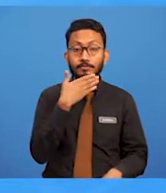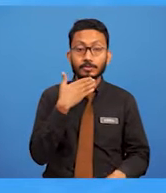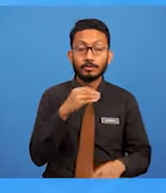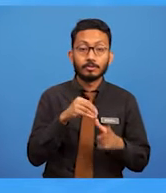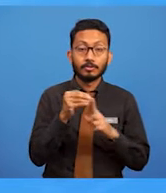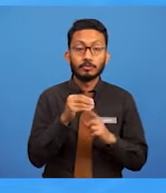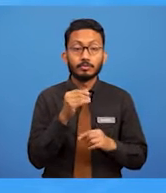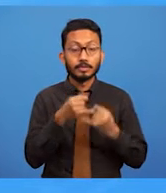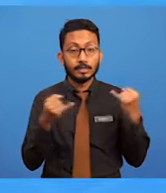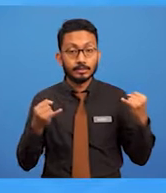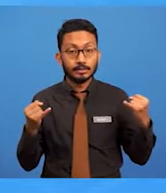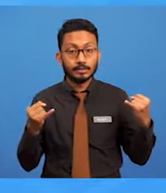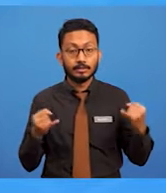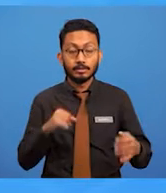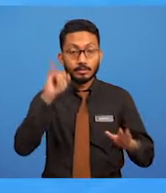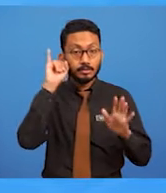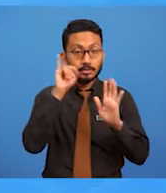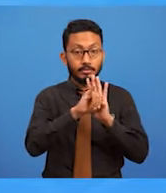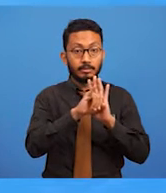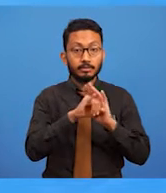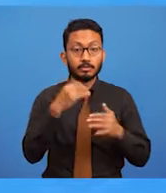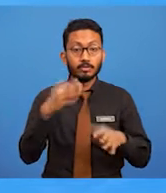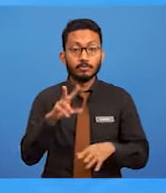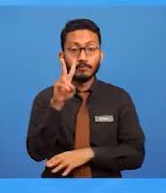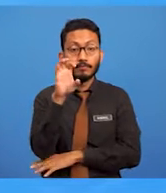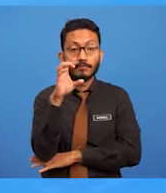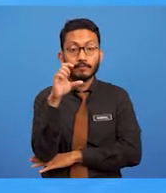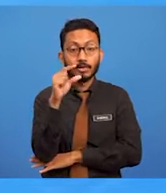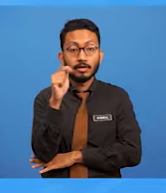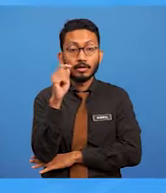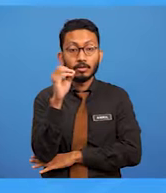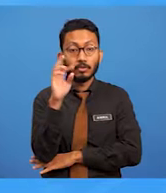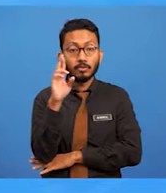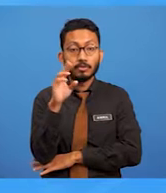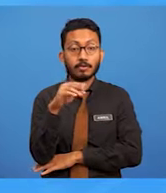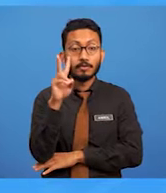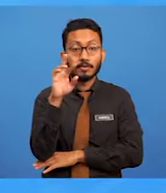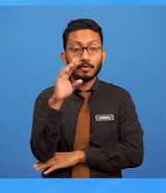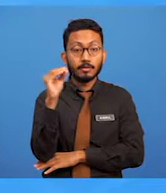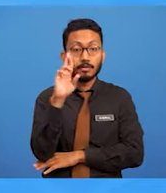jenis image vektor dan jenis image raster.